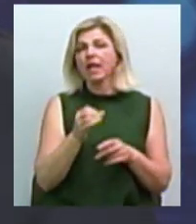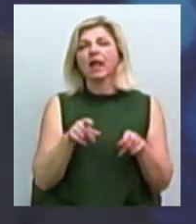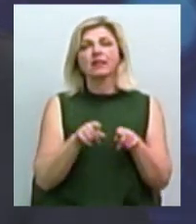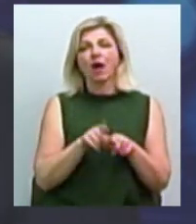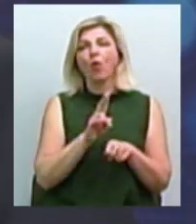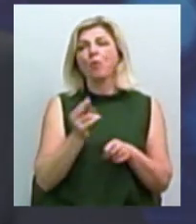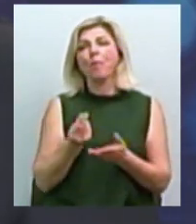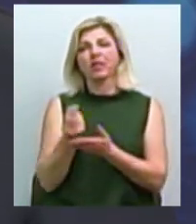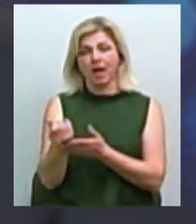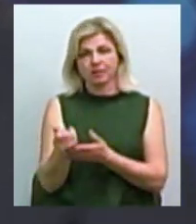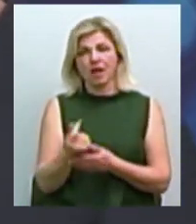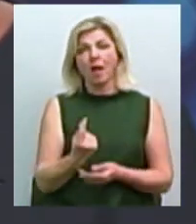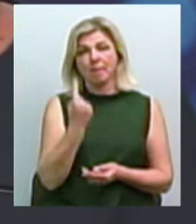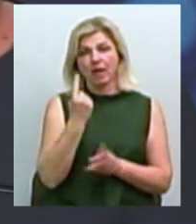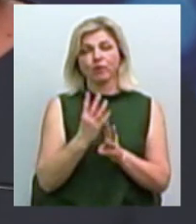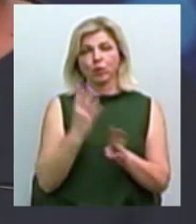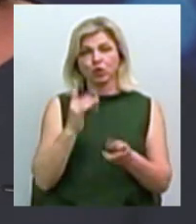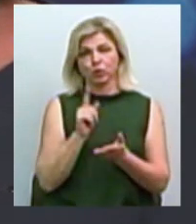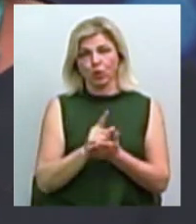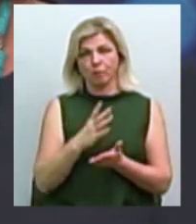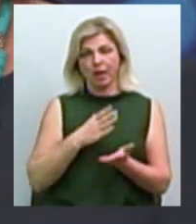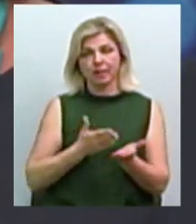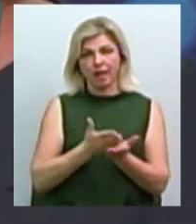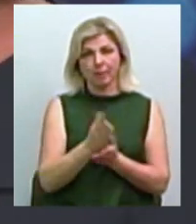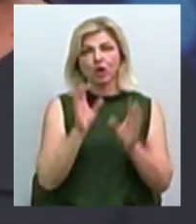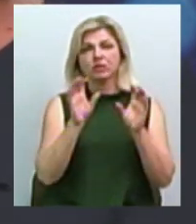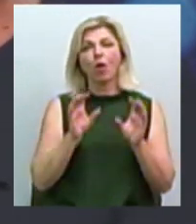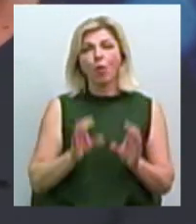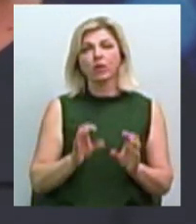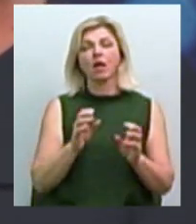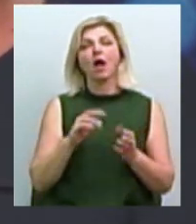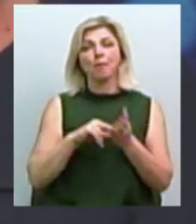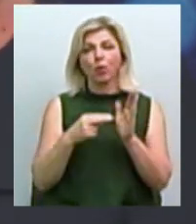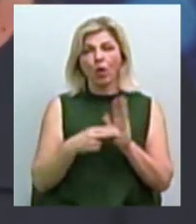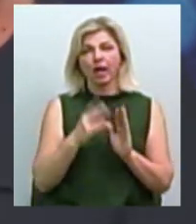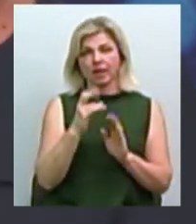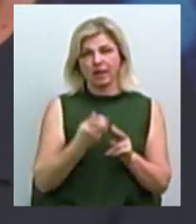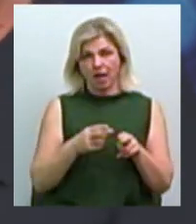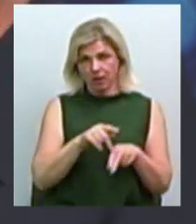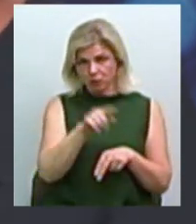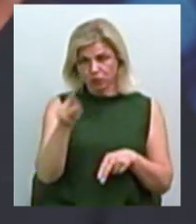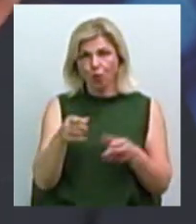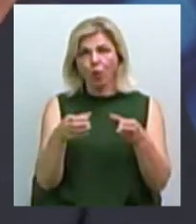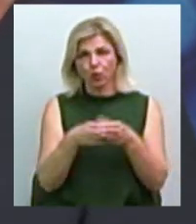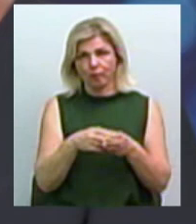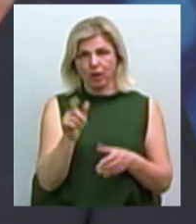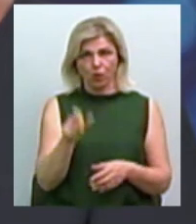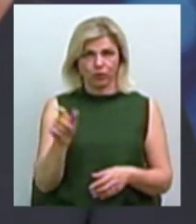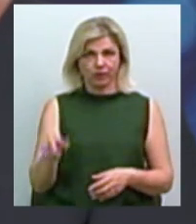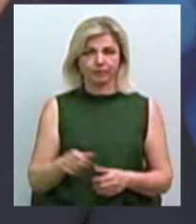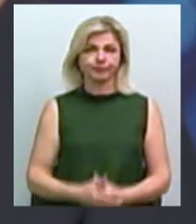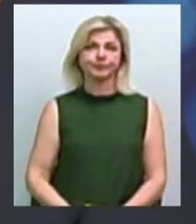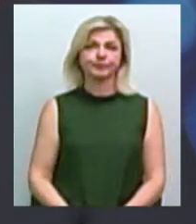Вони комусь плачують. Тобто першу чергу мали бути направлені законопроекти на цю категорію громадян. Я